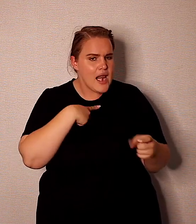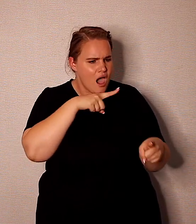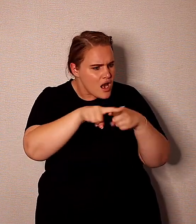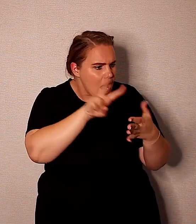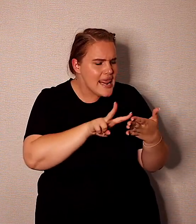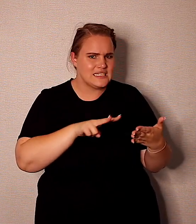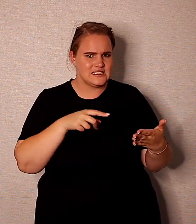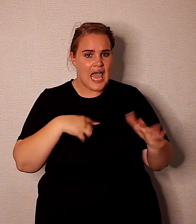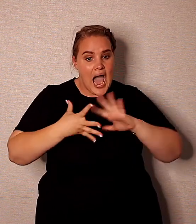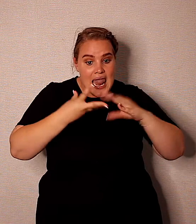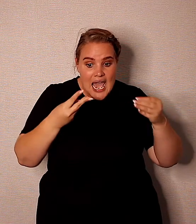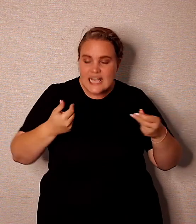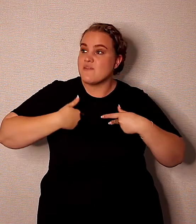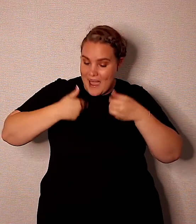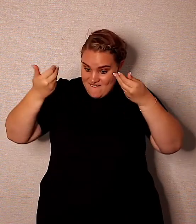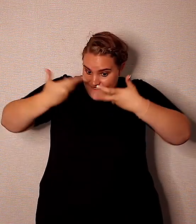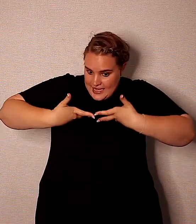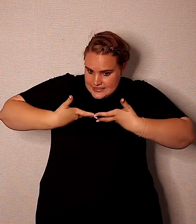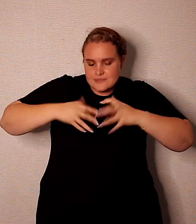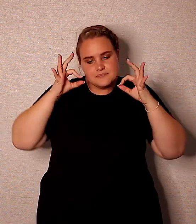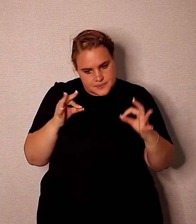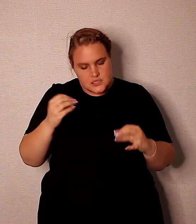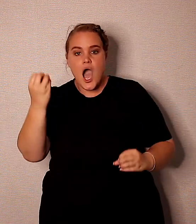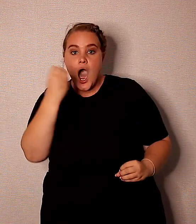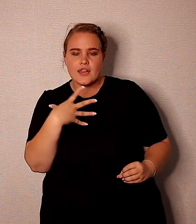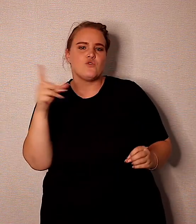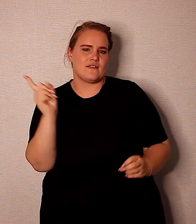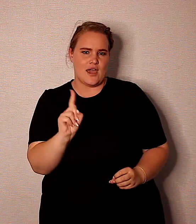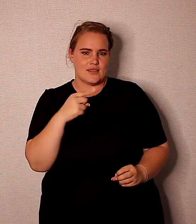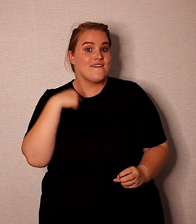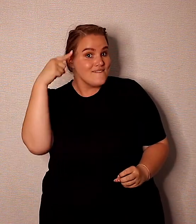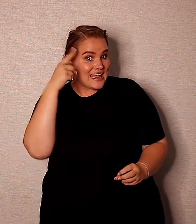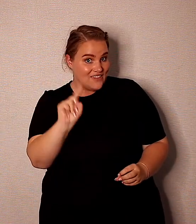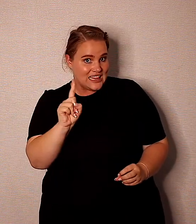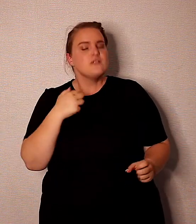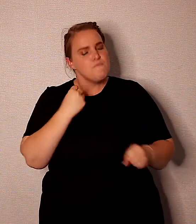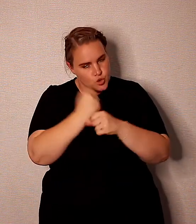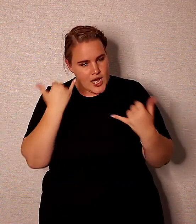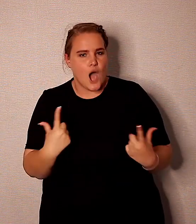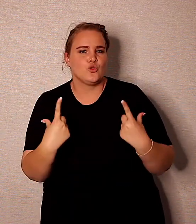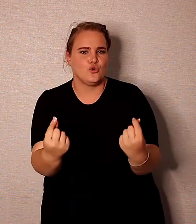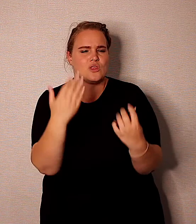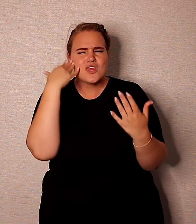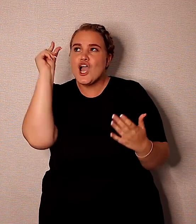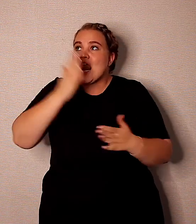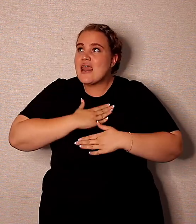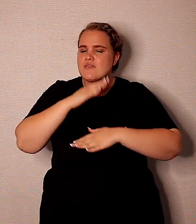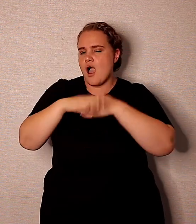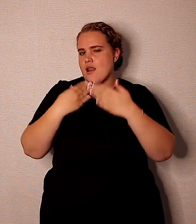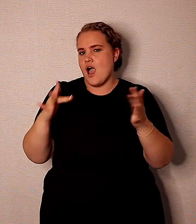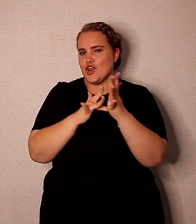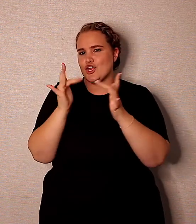goed raak lees, begin dinge sien, Heilige Gees openbare het vir ons, wat hy vir ons wees, hy is die antwoord, hy ken het reeds, gaan doen het nou. Dankie vir die liefde en die